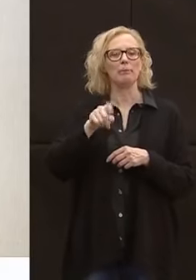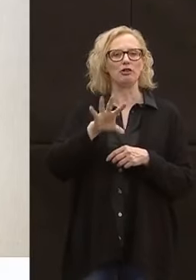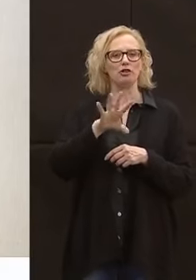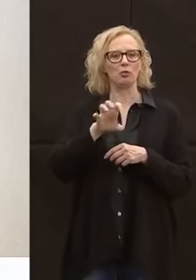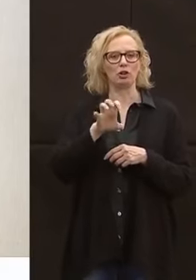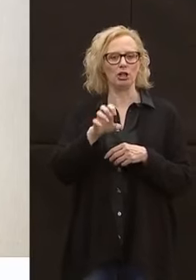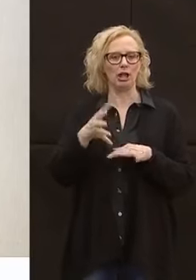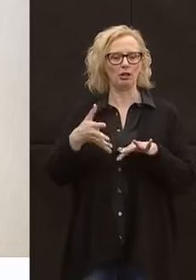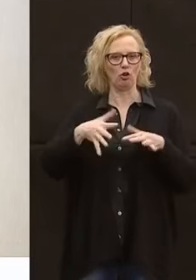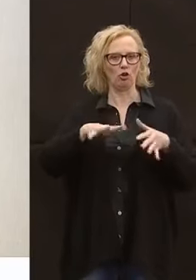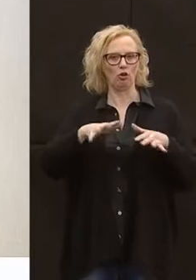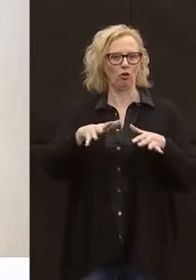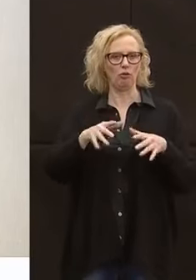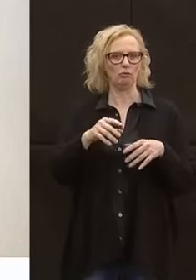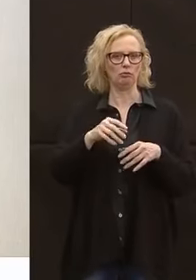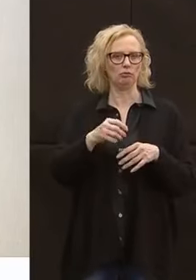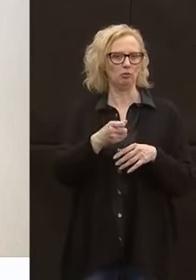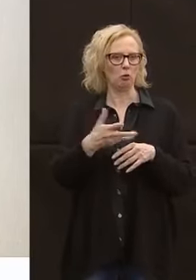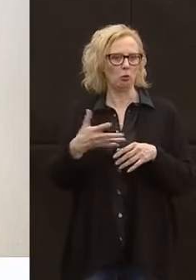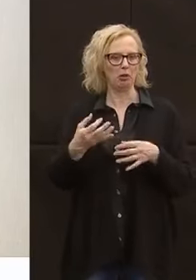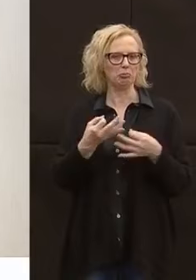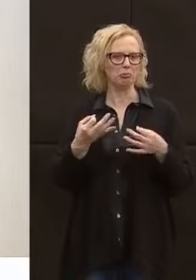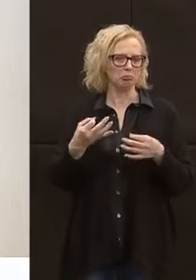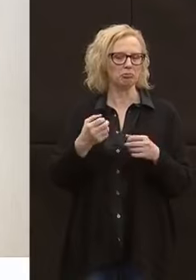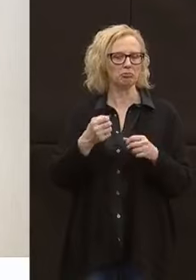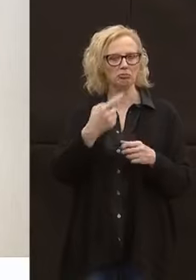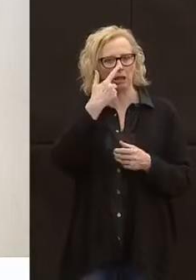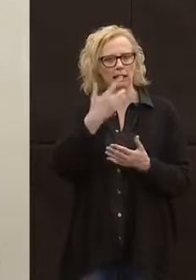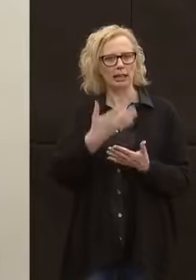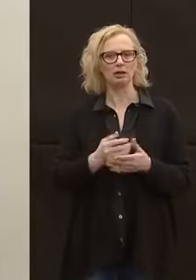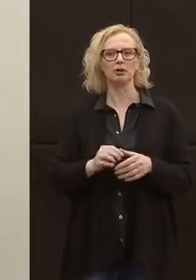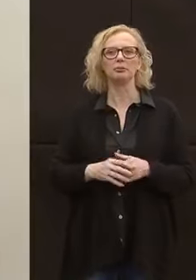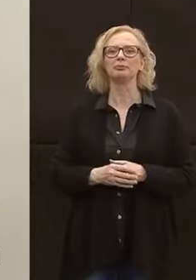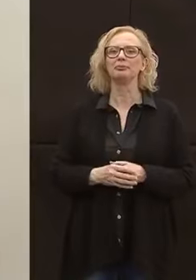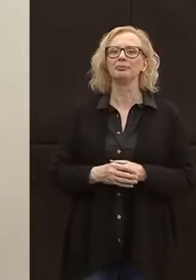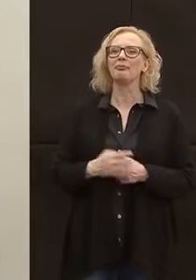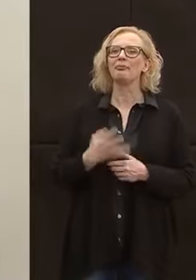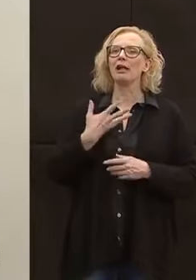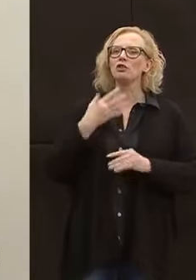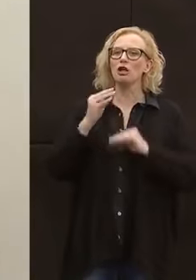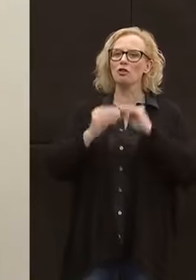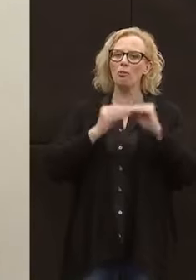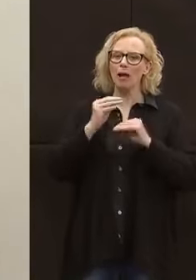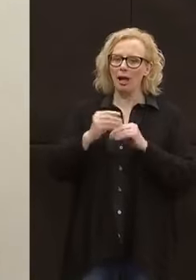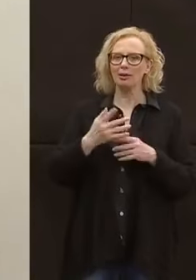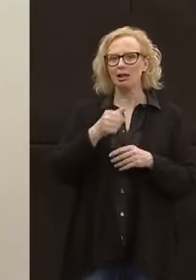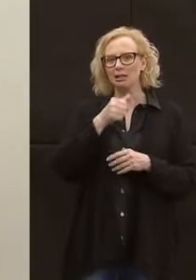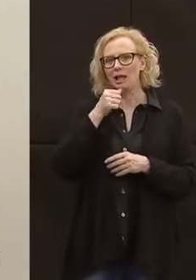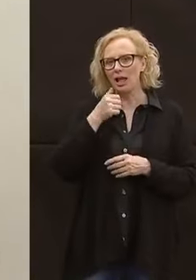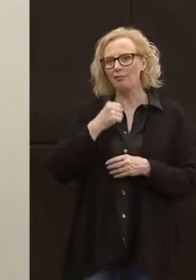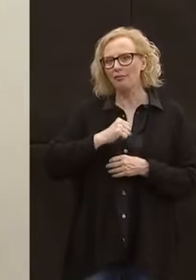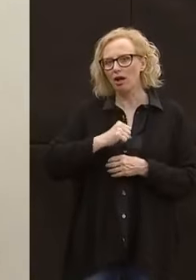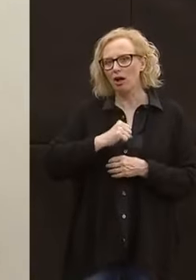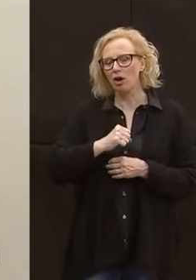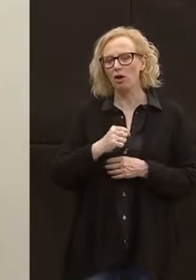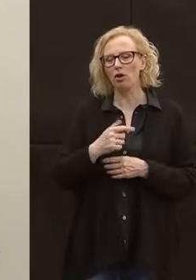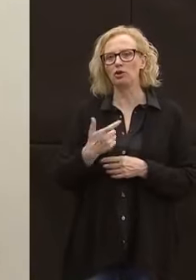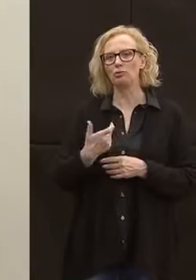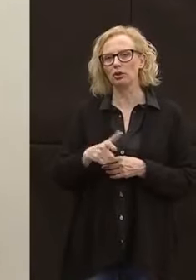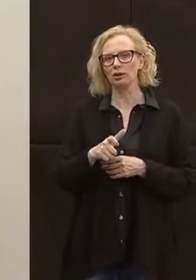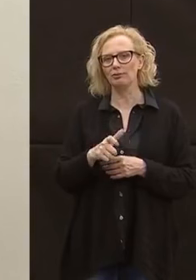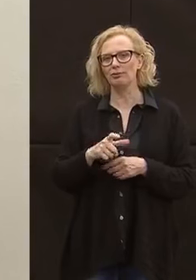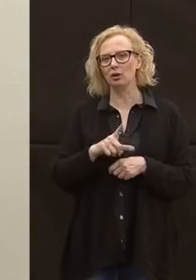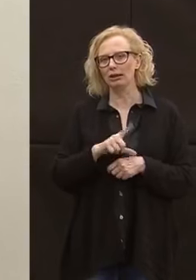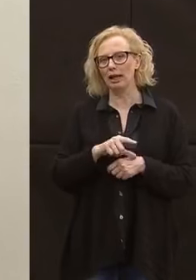è un numero assolutamente congruo e attendibile. Stanno arrivando diverse domande, dobbiamo andare un po' veloci, però perché ho detto